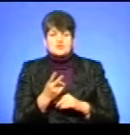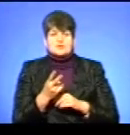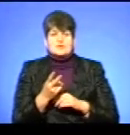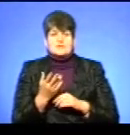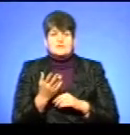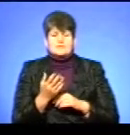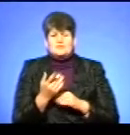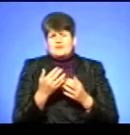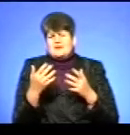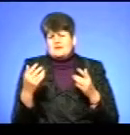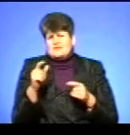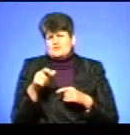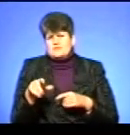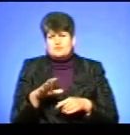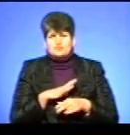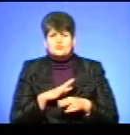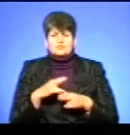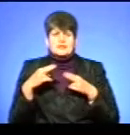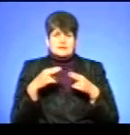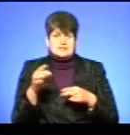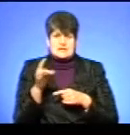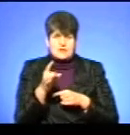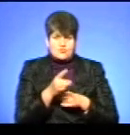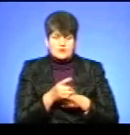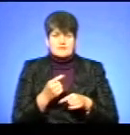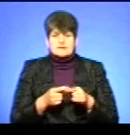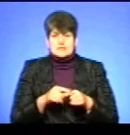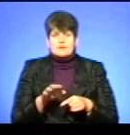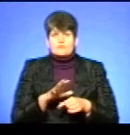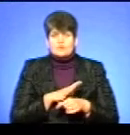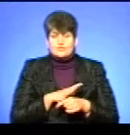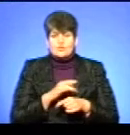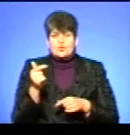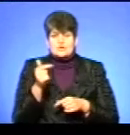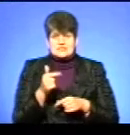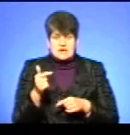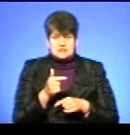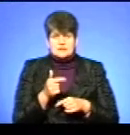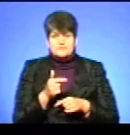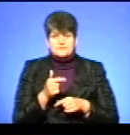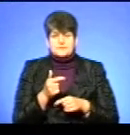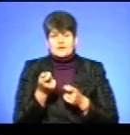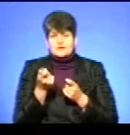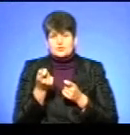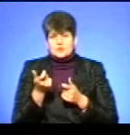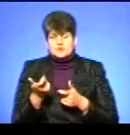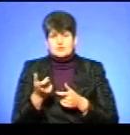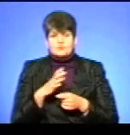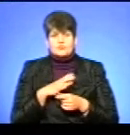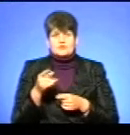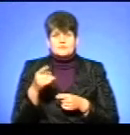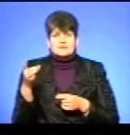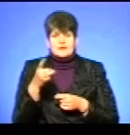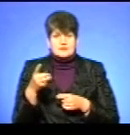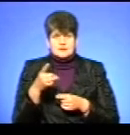пару чоловік було з тих районів, я так розумію, що то був Гусятин, десь був трошки Тернопільський